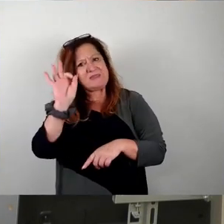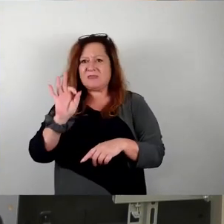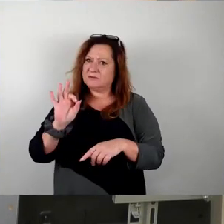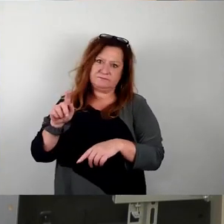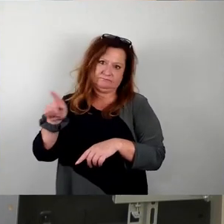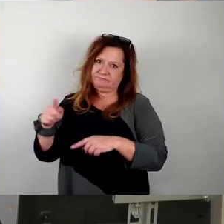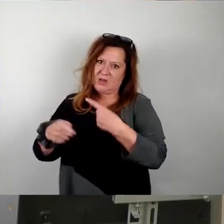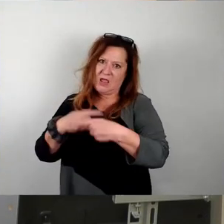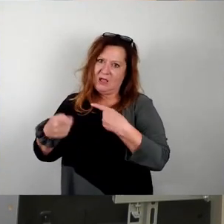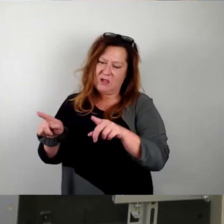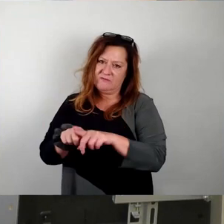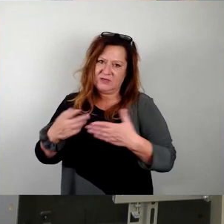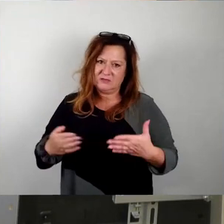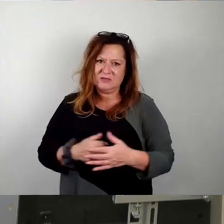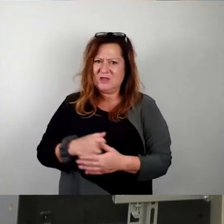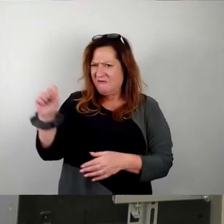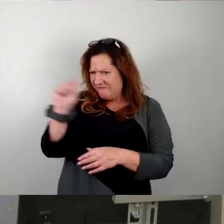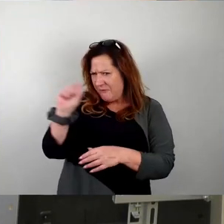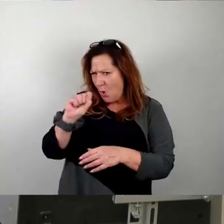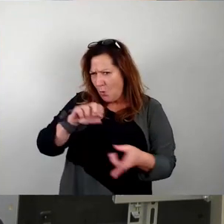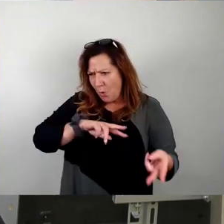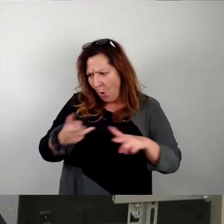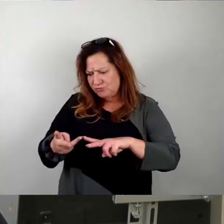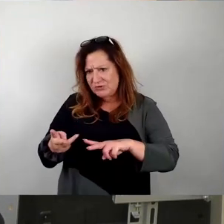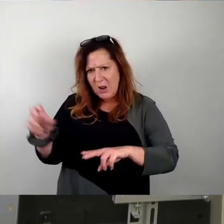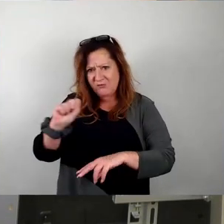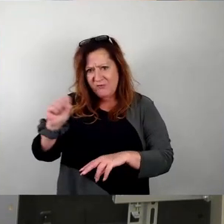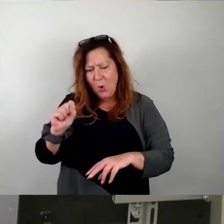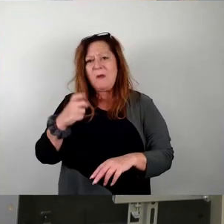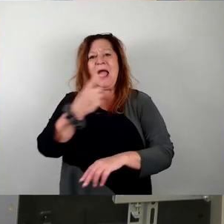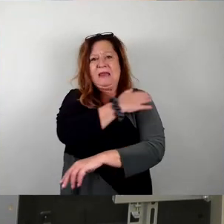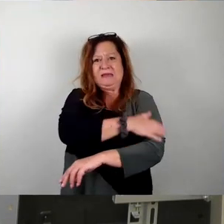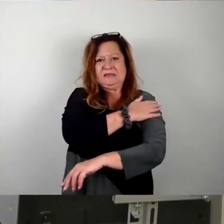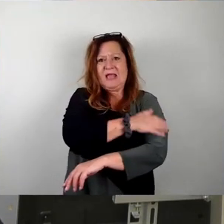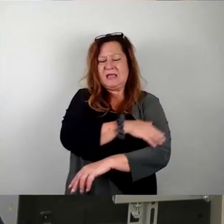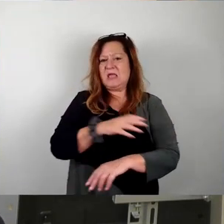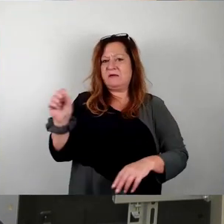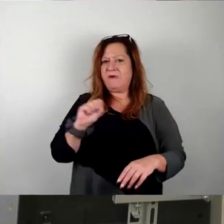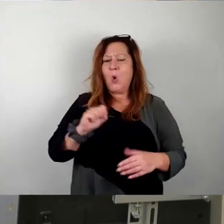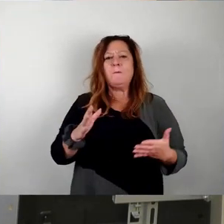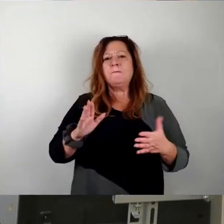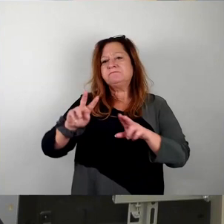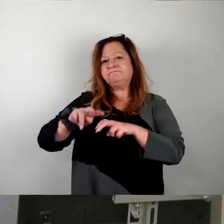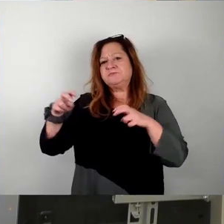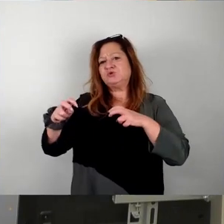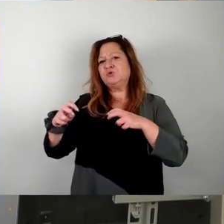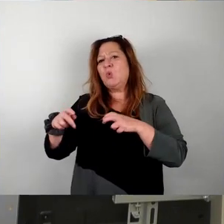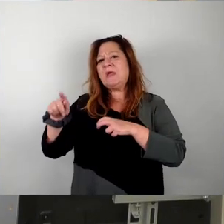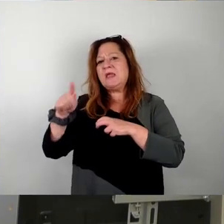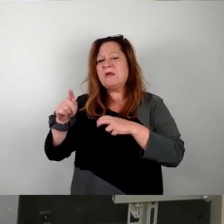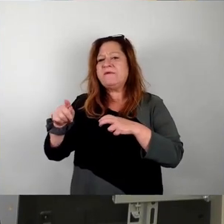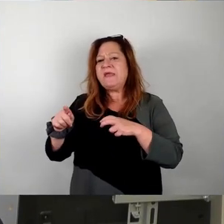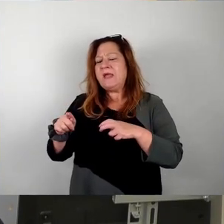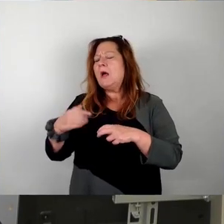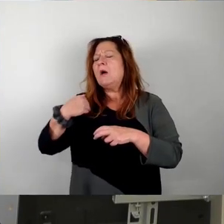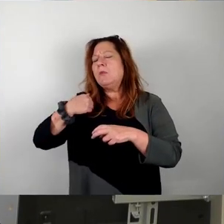Warum entschied man sich für diese Umstellung? Zum einen, um sich bzw. der Jury die nicht unerhebliche Mühe zu sparen,